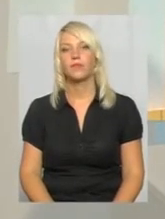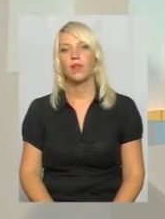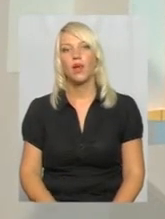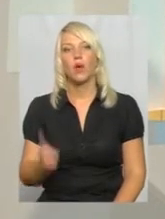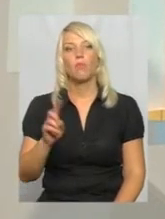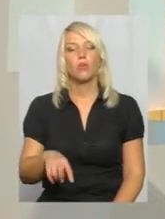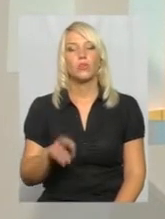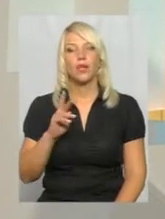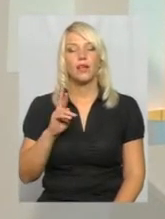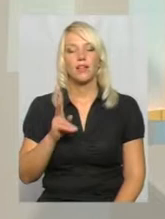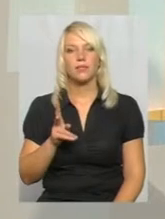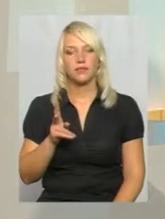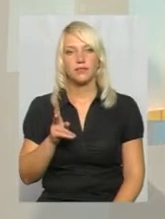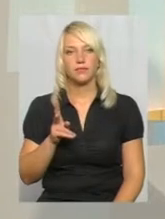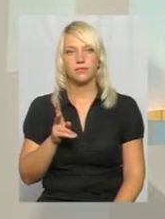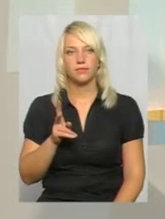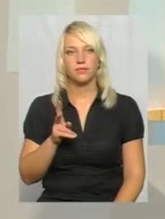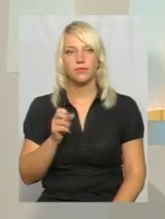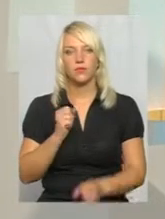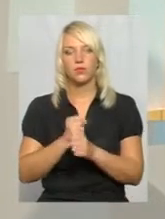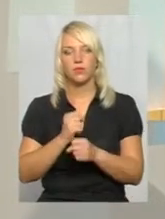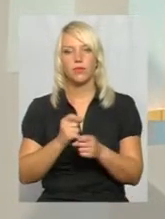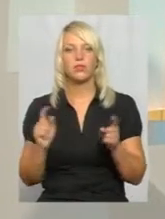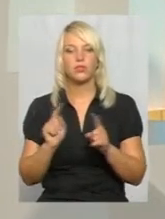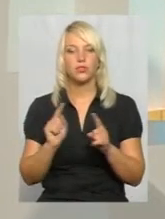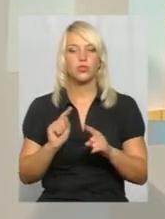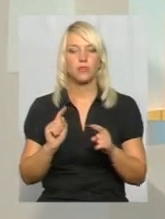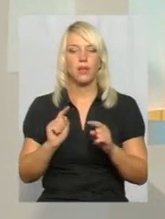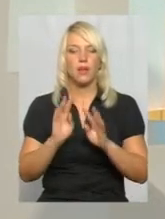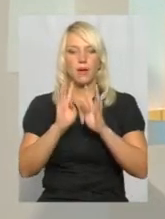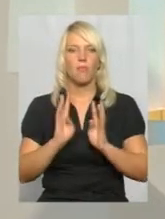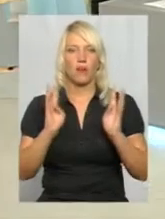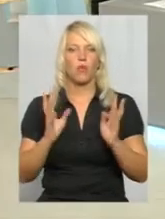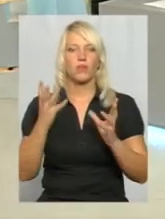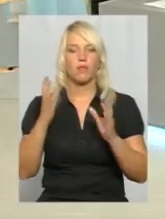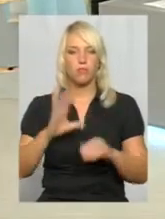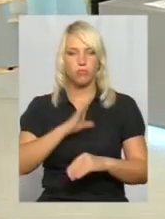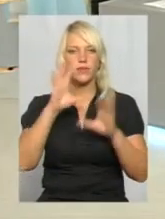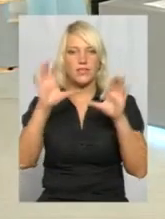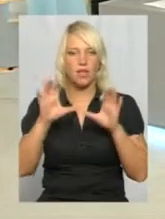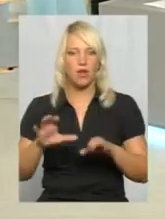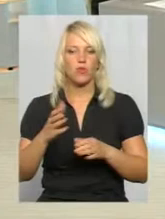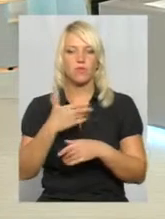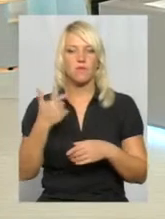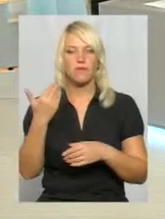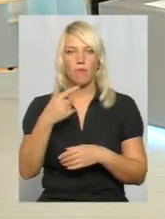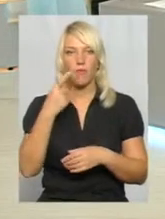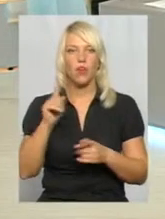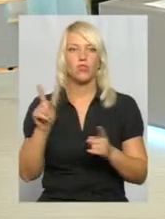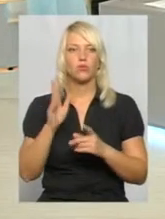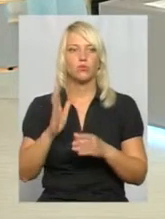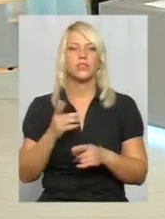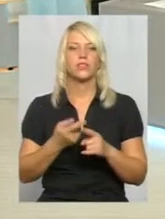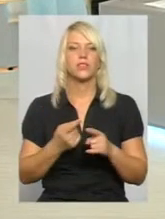Проте, як все ж таки зробити так, щоб паркан був законний, ми з вами ще поговорили. А що ж буде з тими, які встановлені з